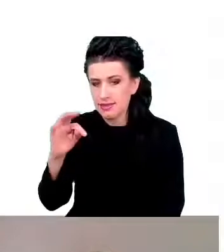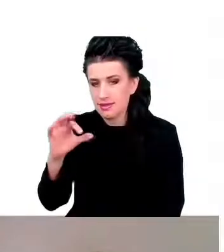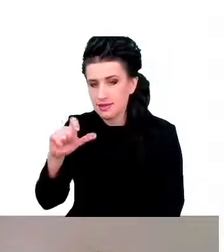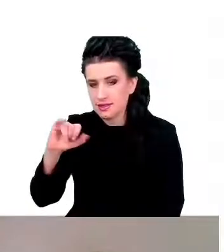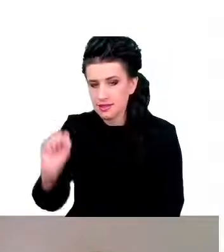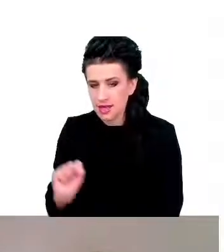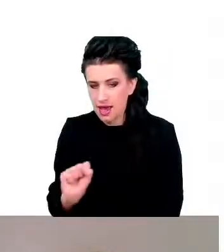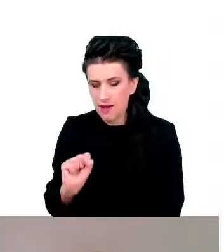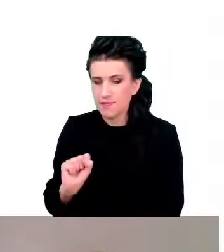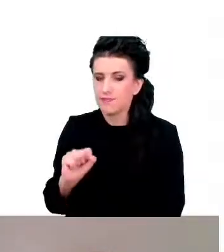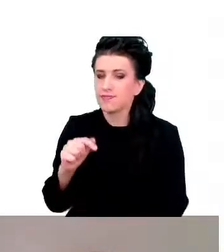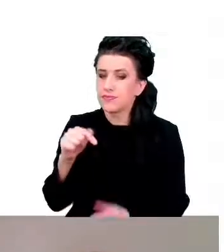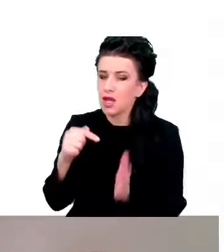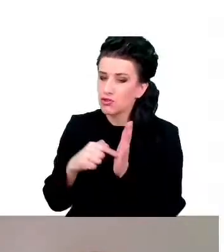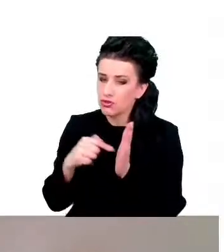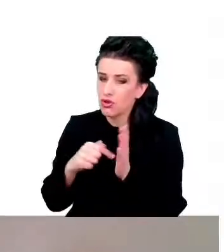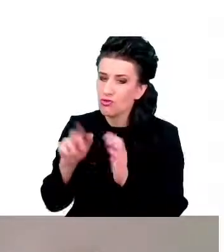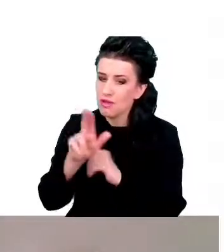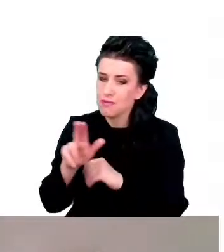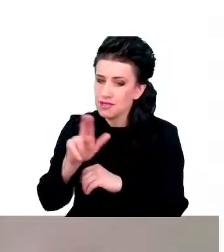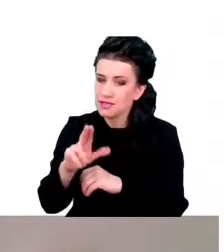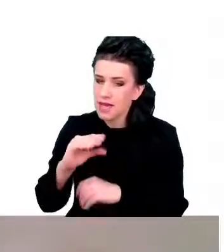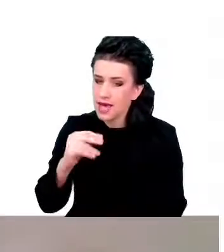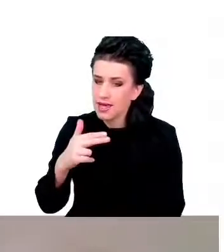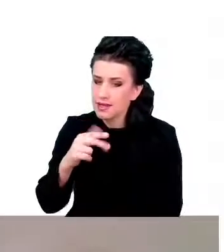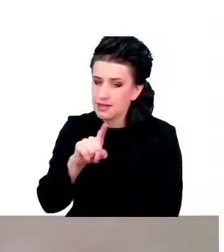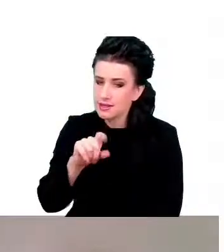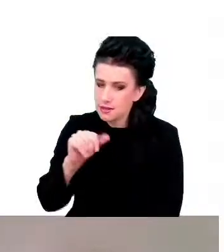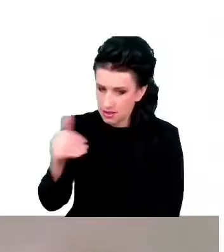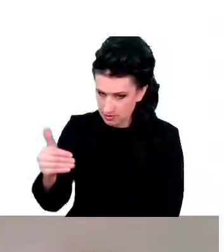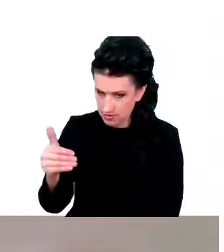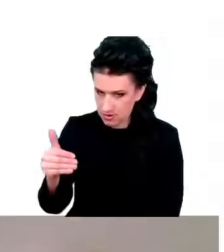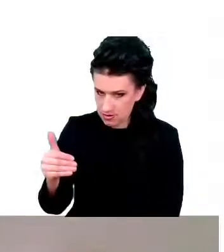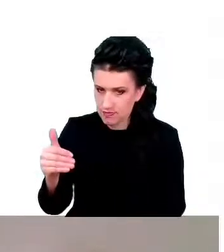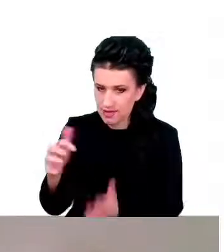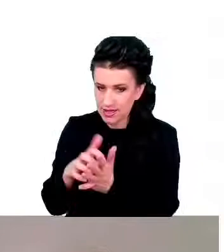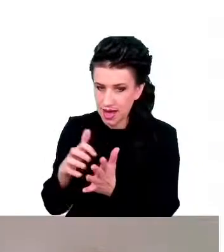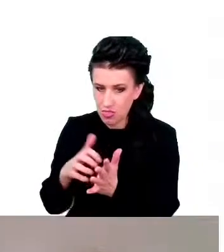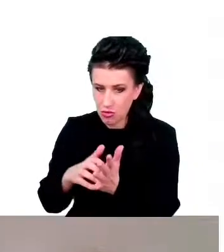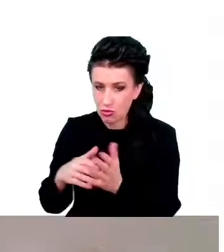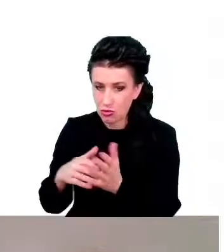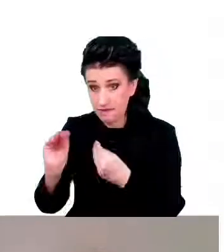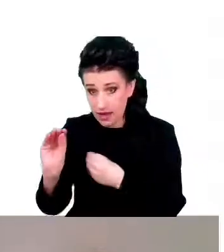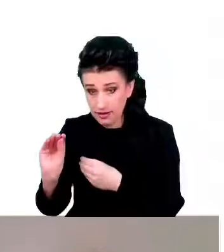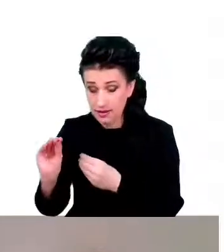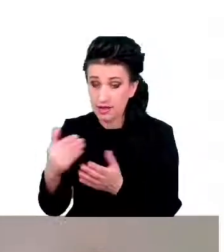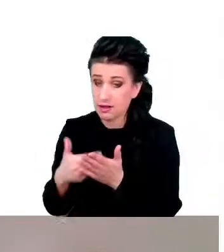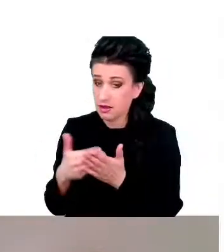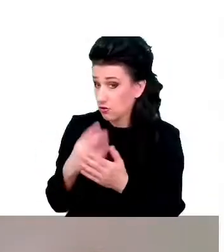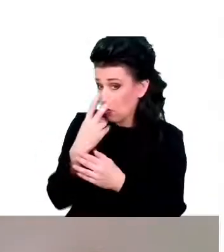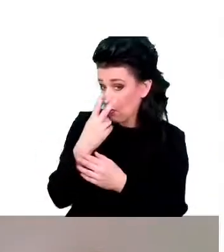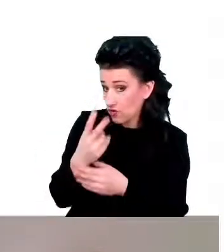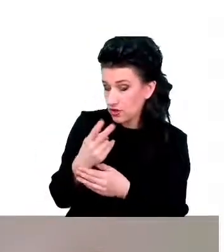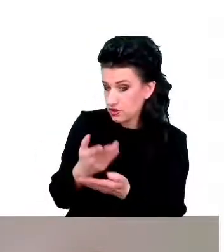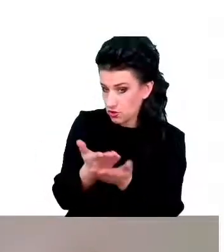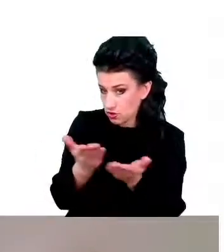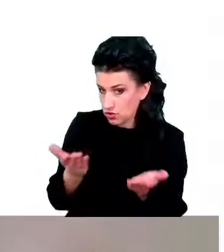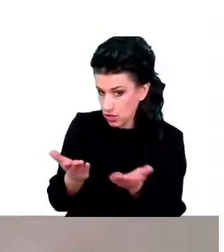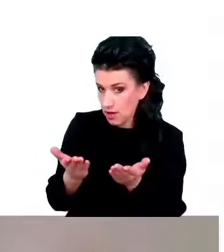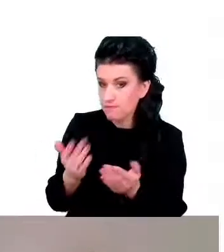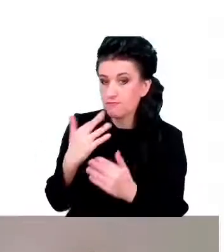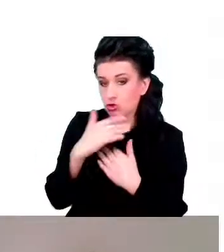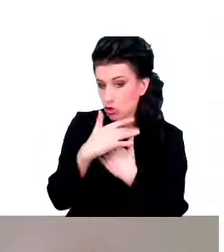znajduje się w tych, tych granulach i jeśli jest ich więcej, no to jak widzą, widzą Państwo tego,